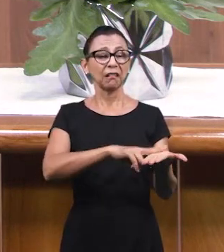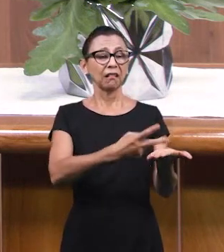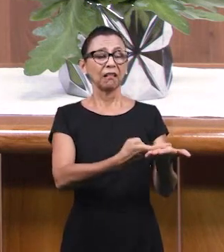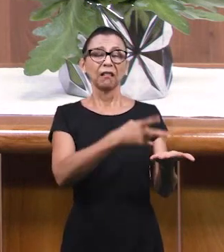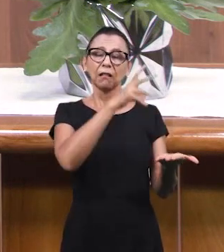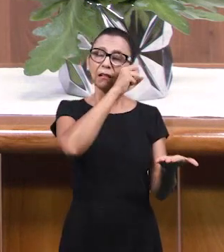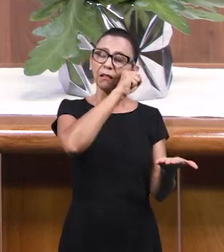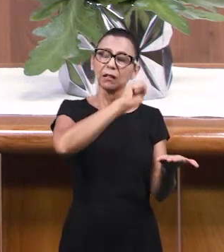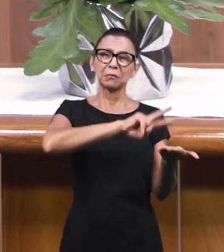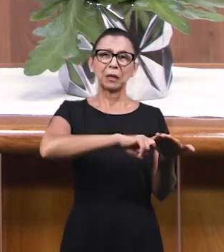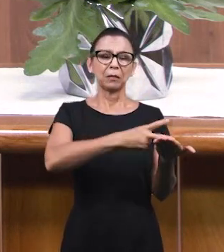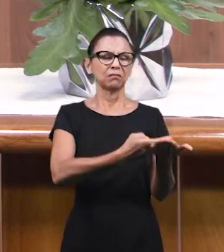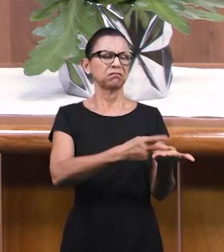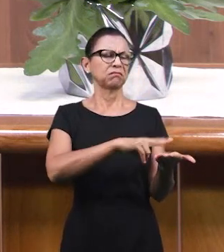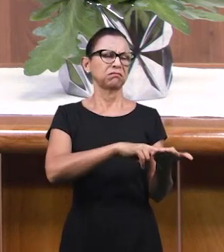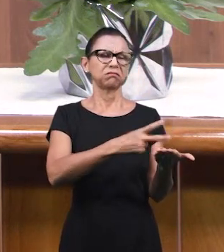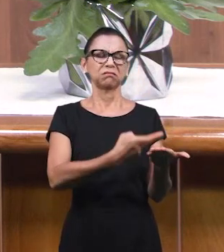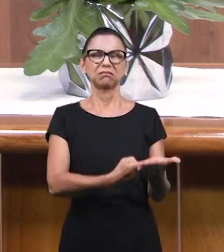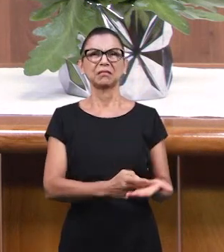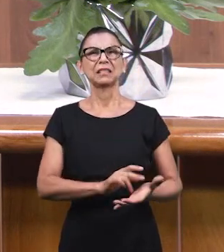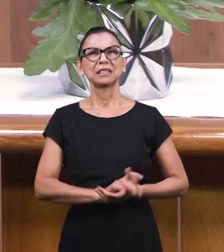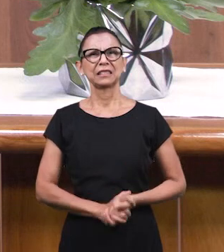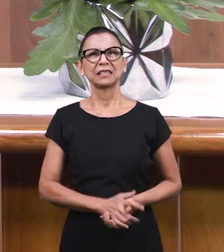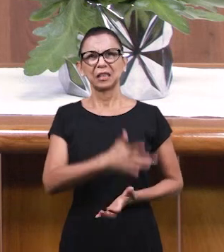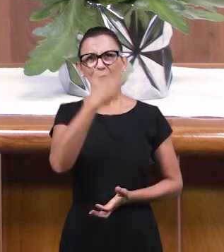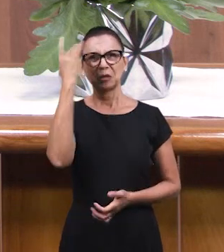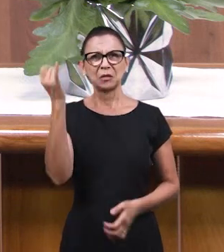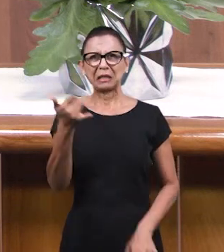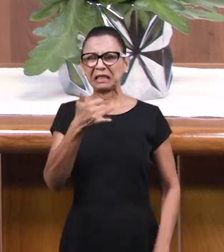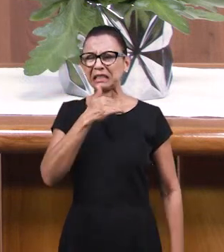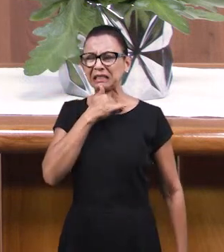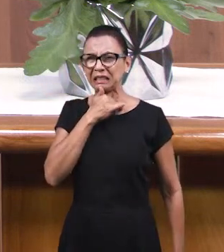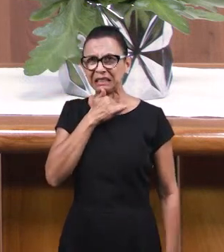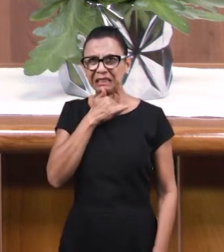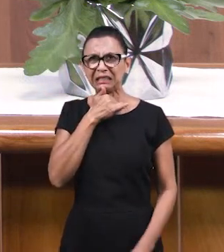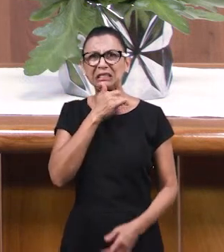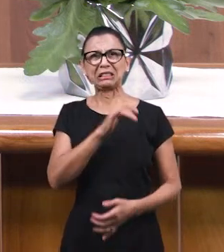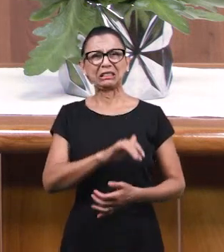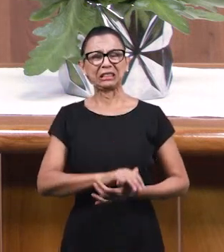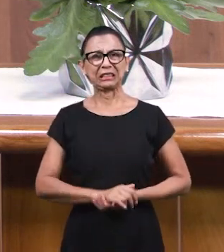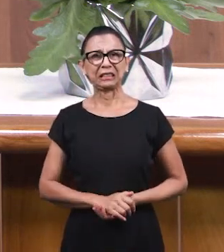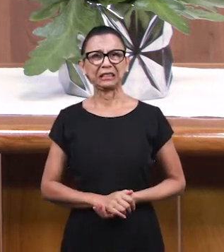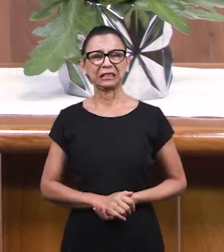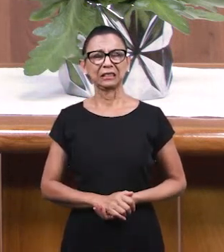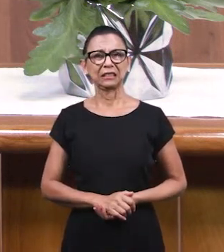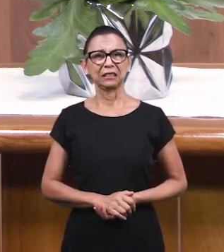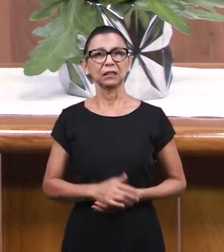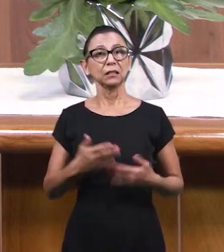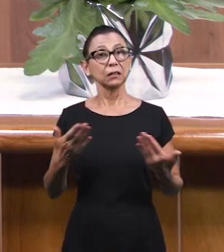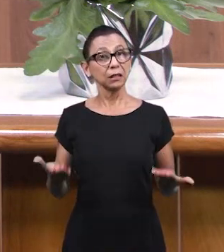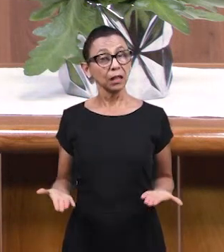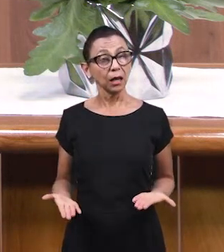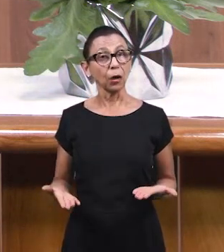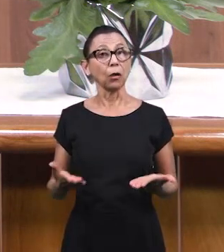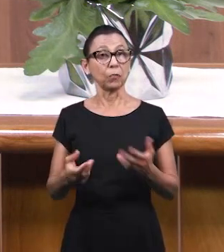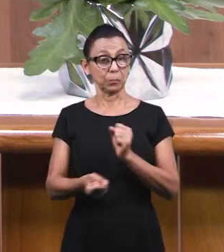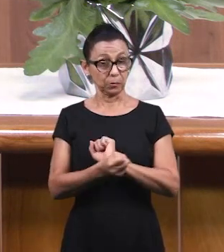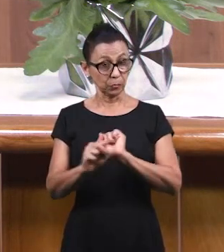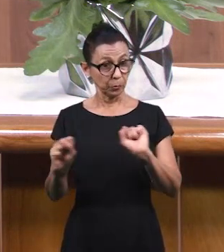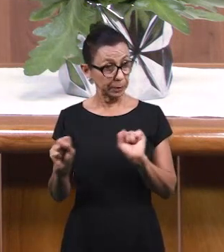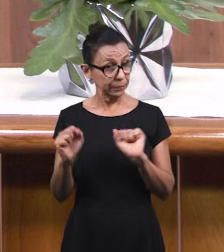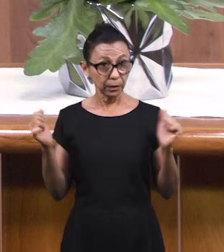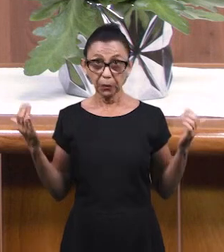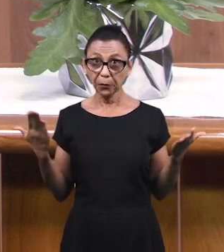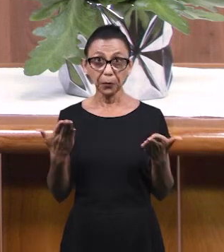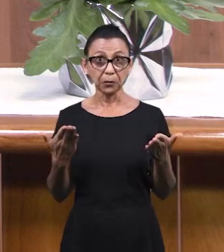спать, пессимист, горечью наполнен. Давайте мы победим это. На этом